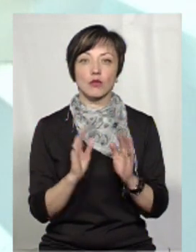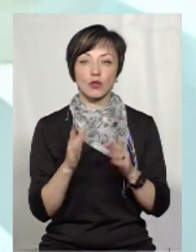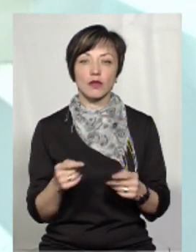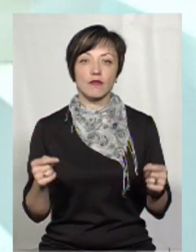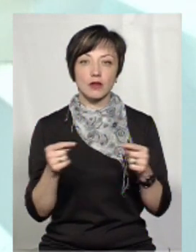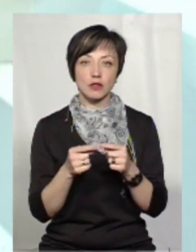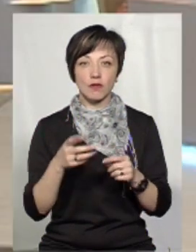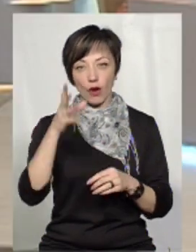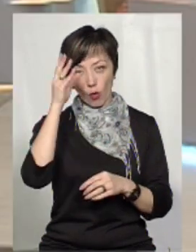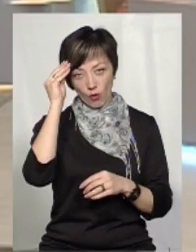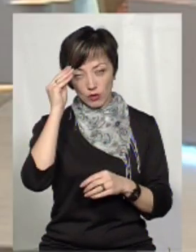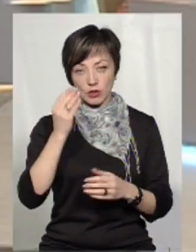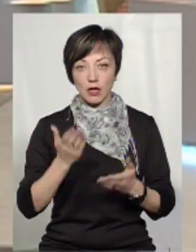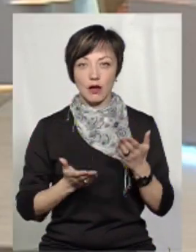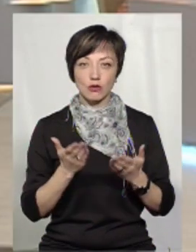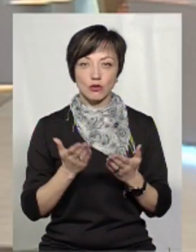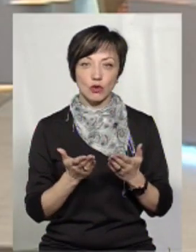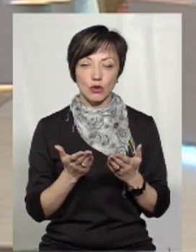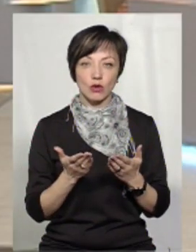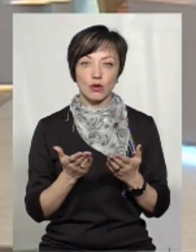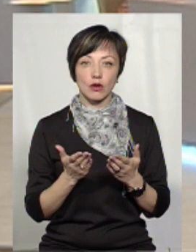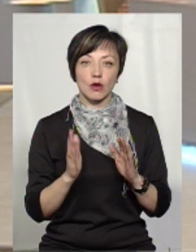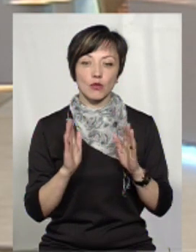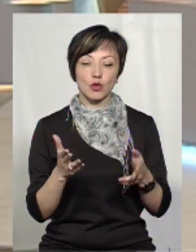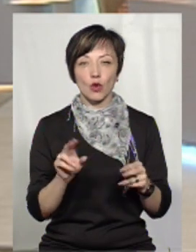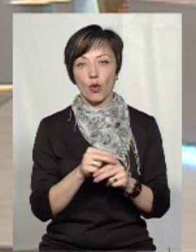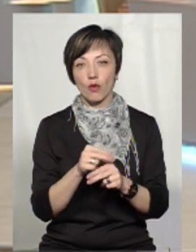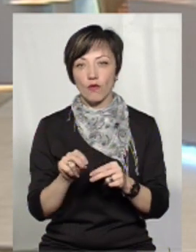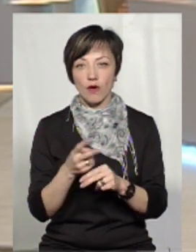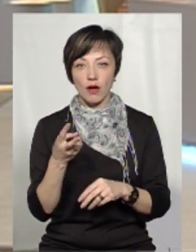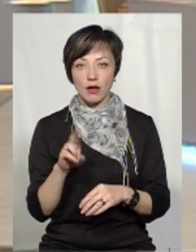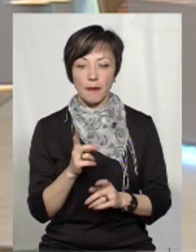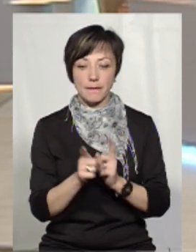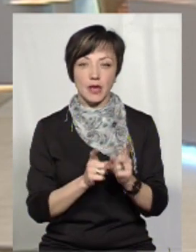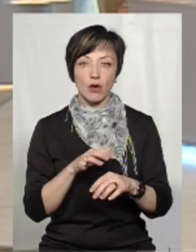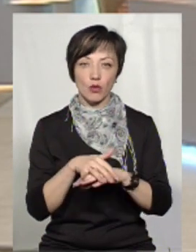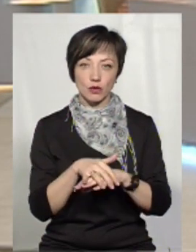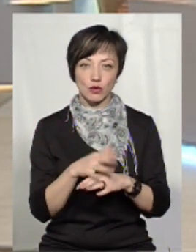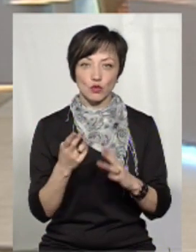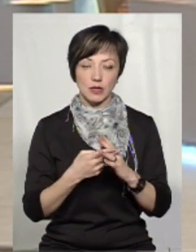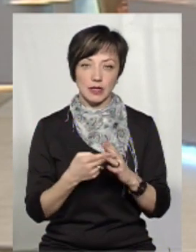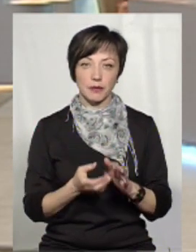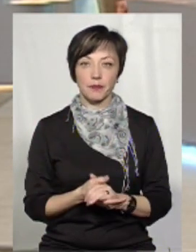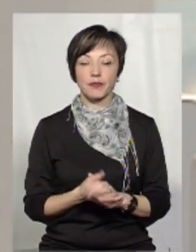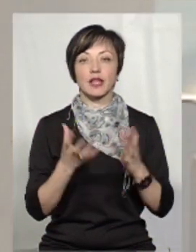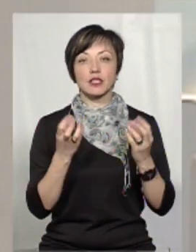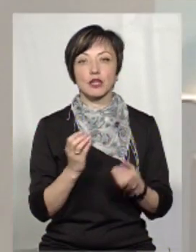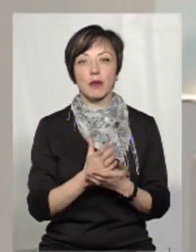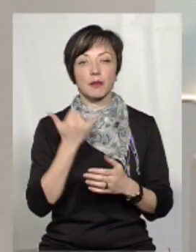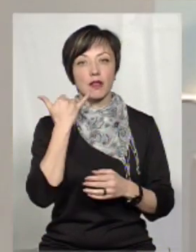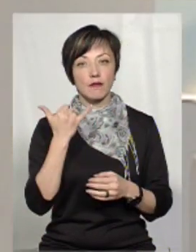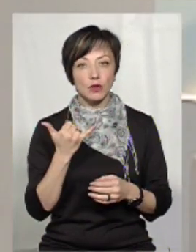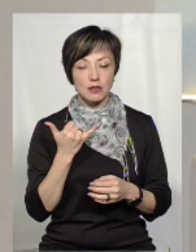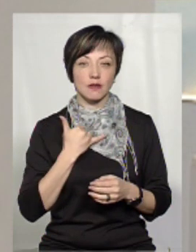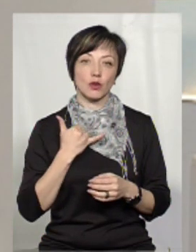буде визначена, враховуючи, які будуть коригування перерахунки субсидії. І ще маємо